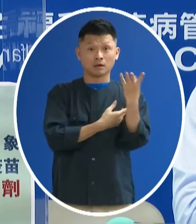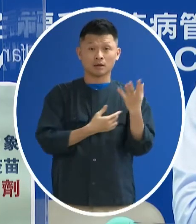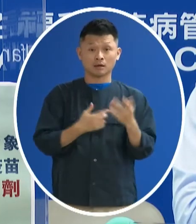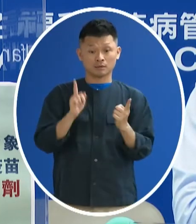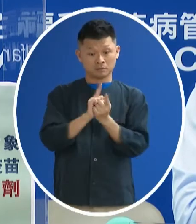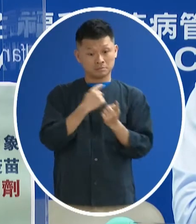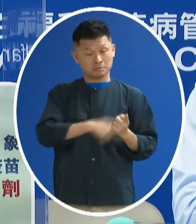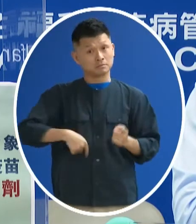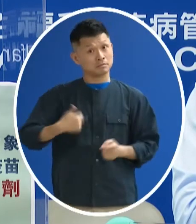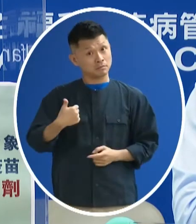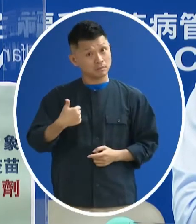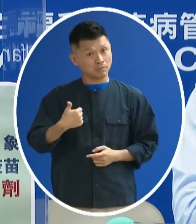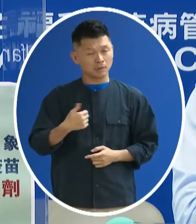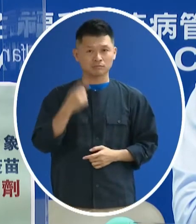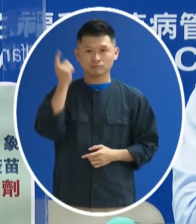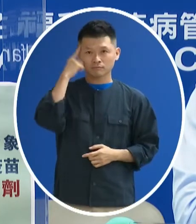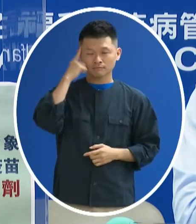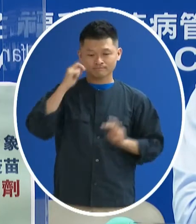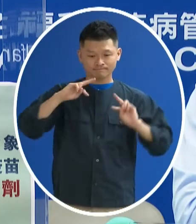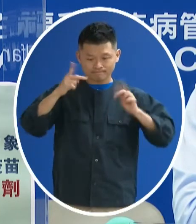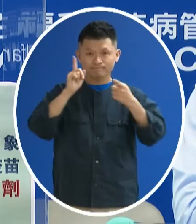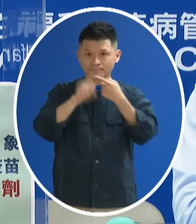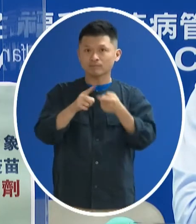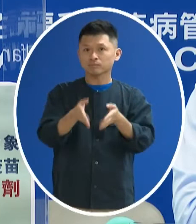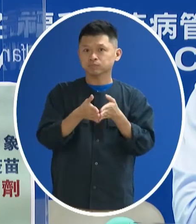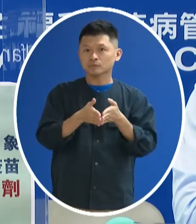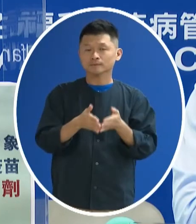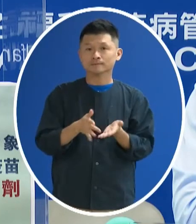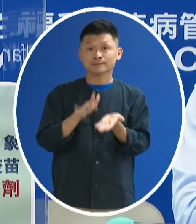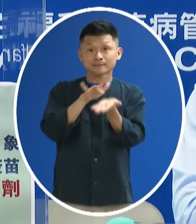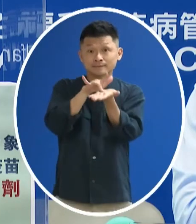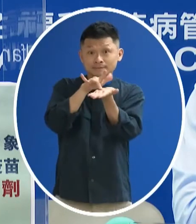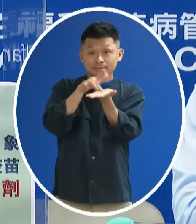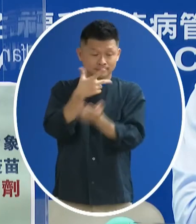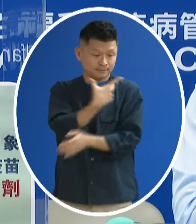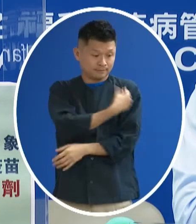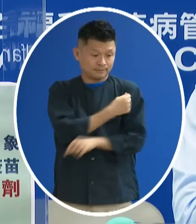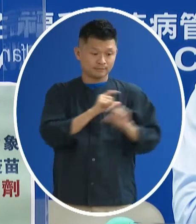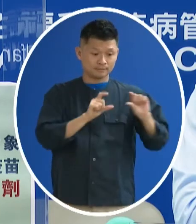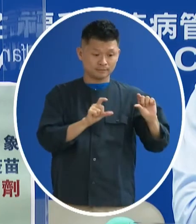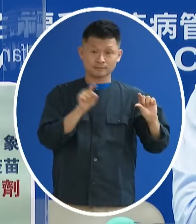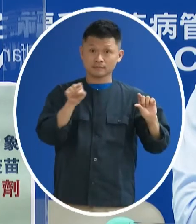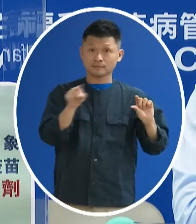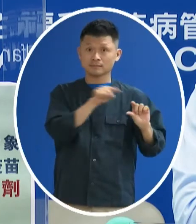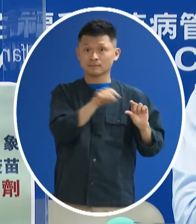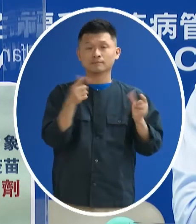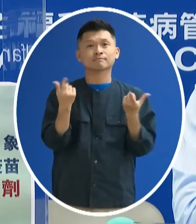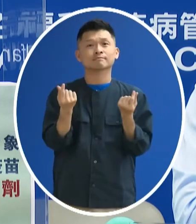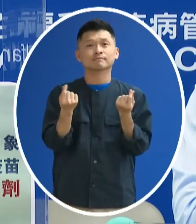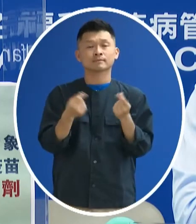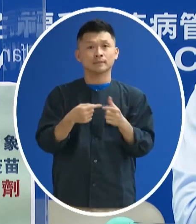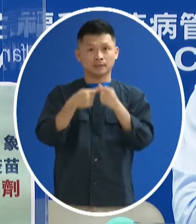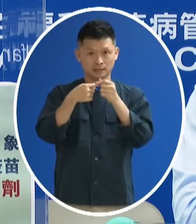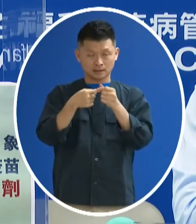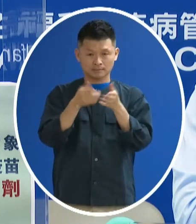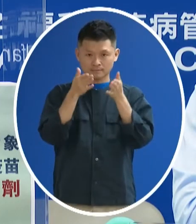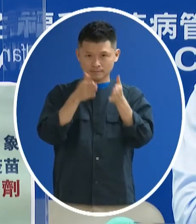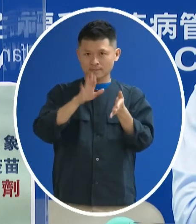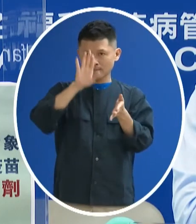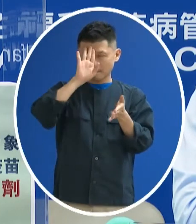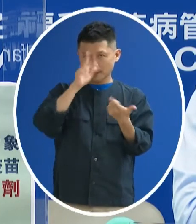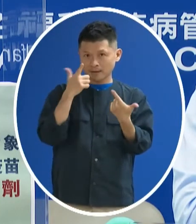所以這個第一個是觀念上要正確藥物 疫苗跟藥物一樣第一個是要對症